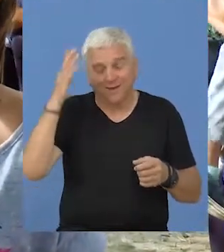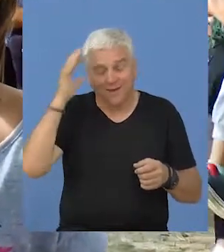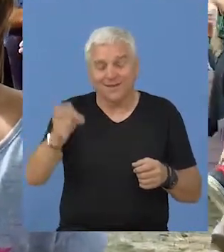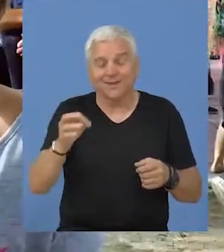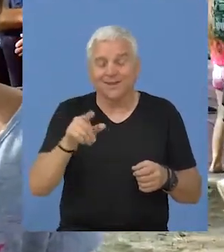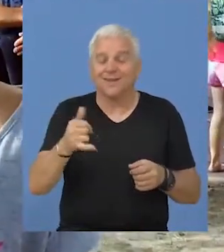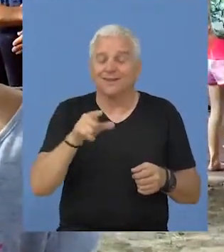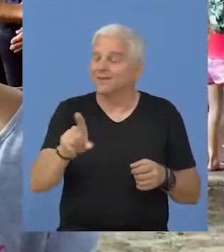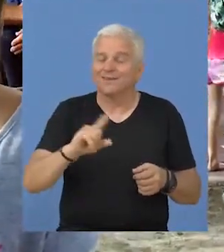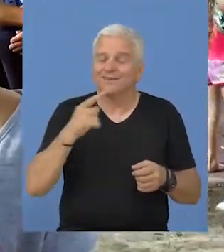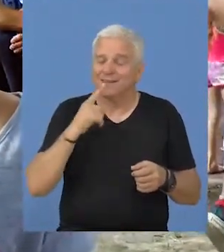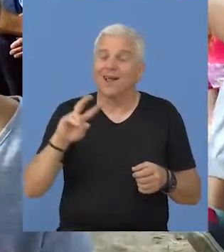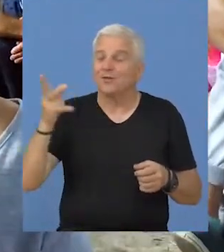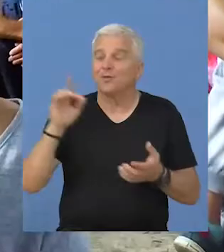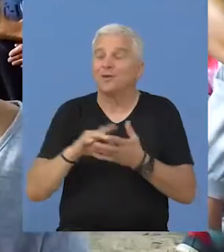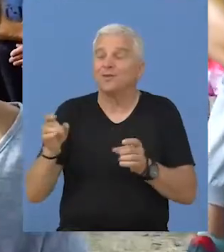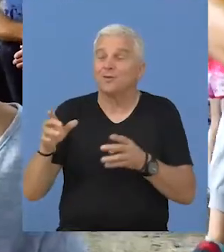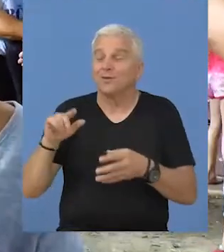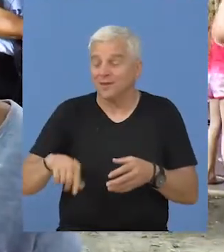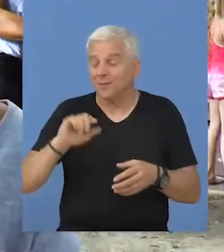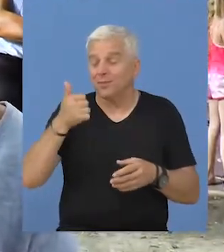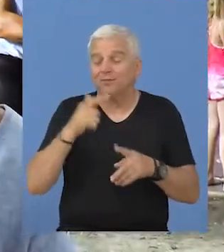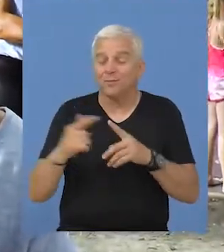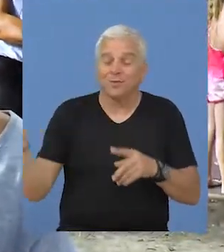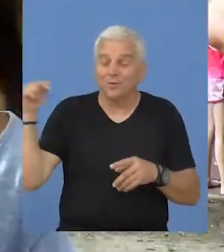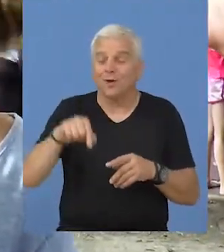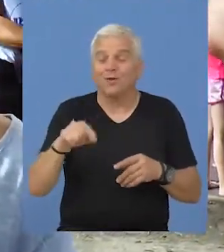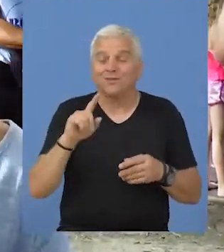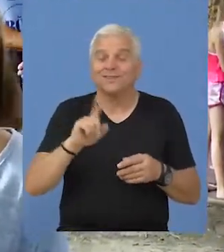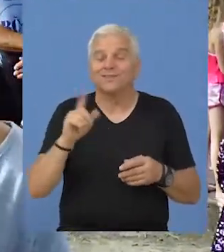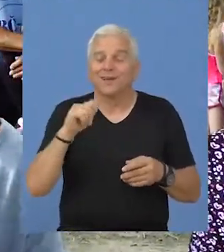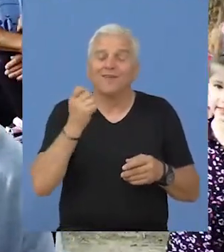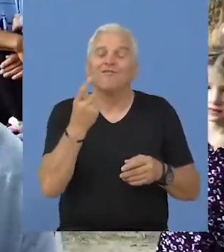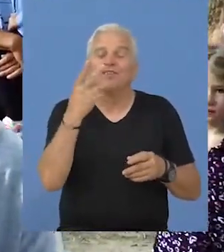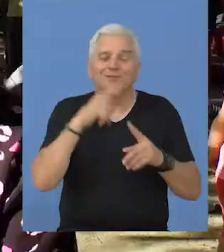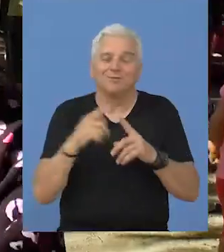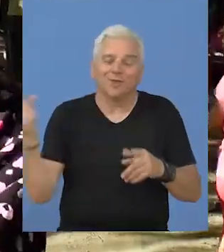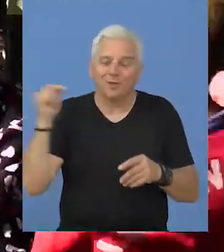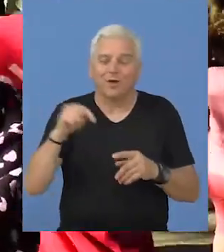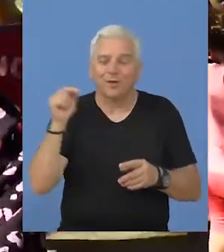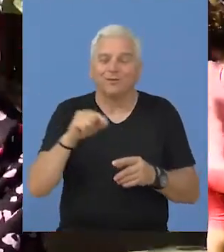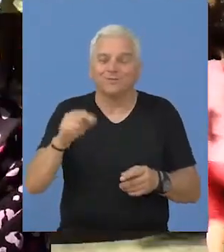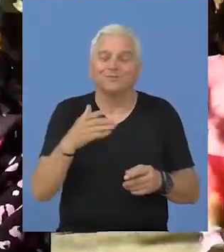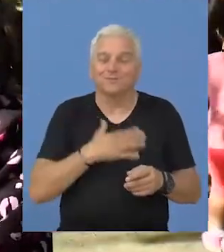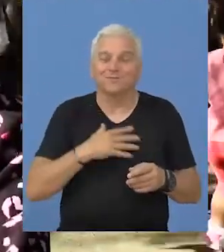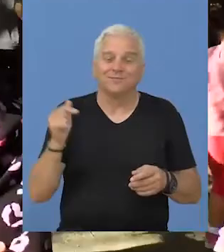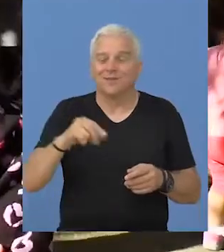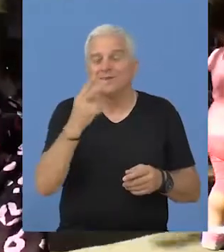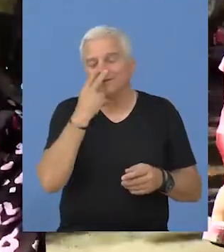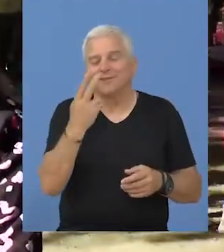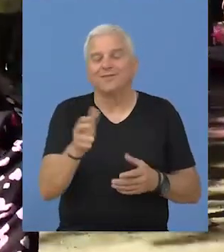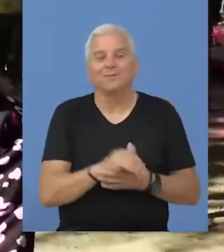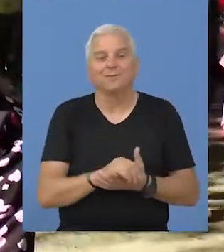ovog naselja? Nisa. Jesi sad prvi put došla? Duše puta. Došla sam da